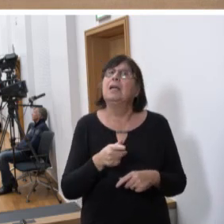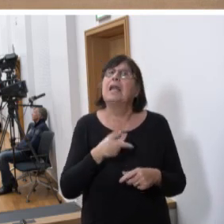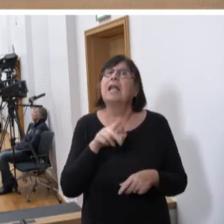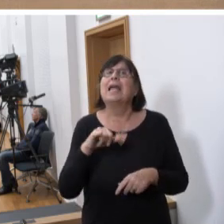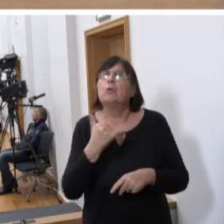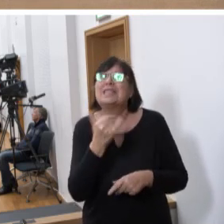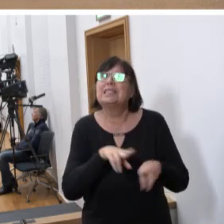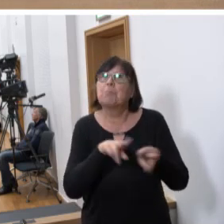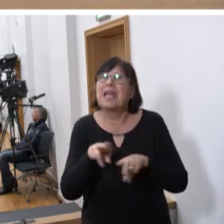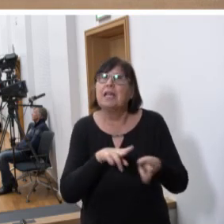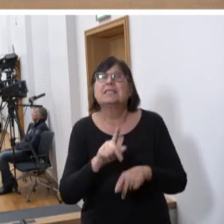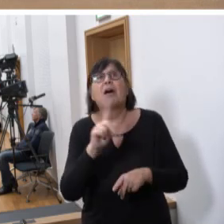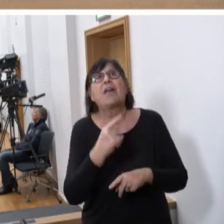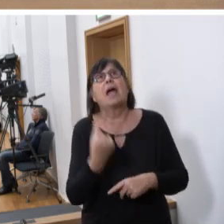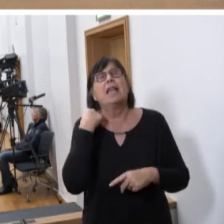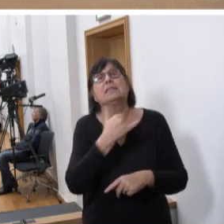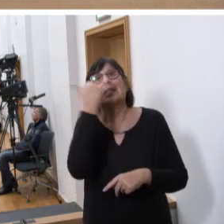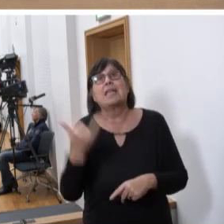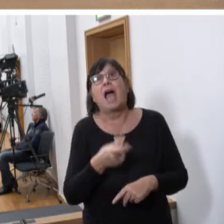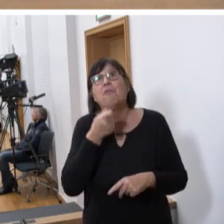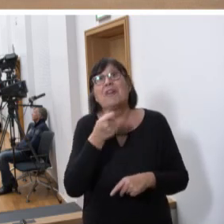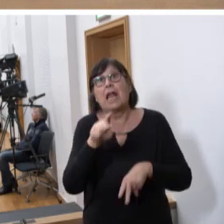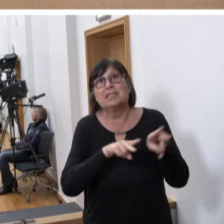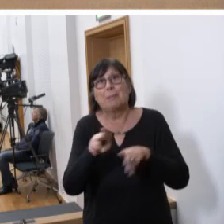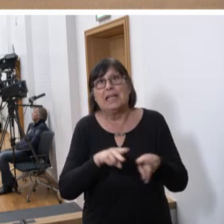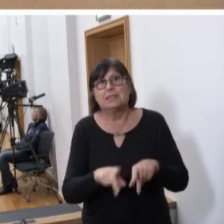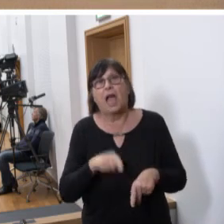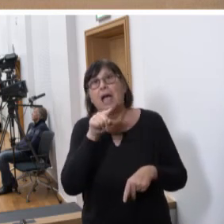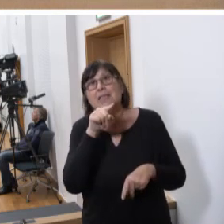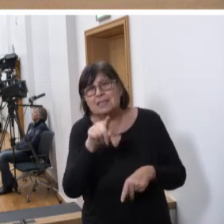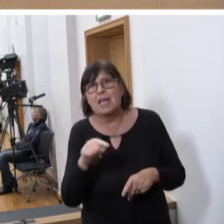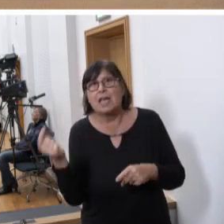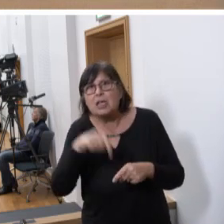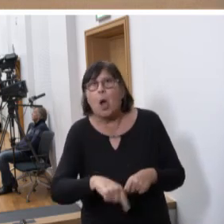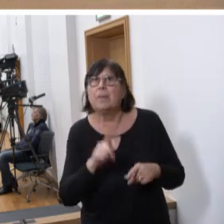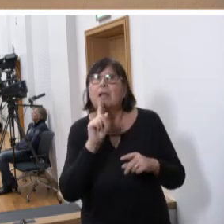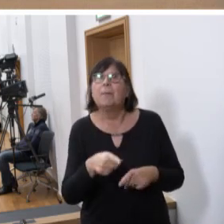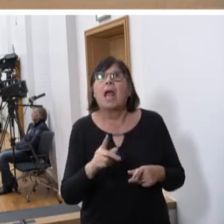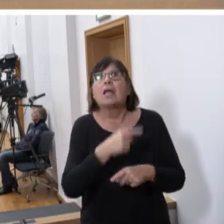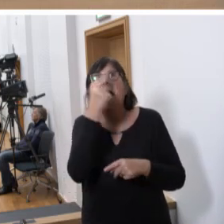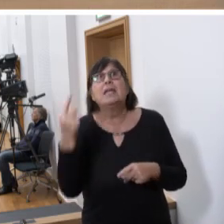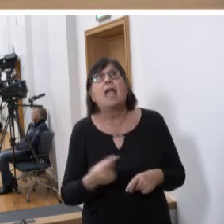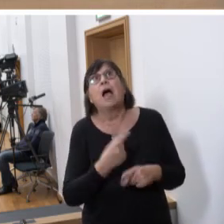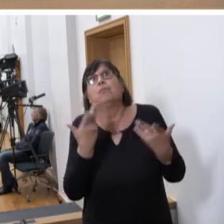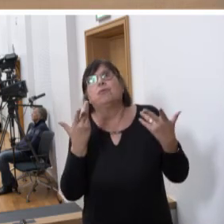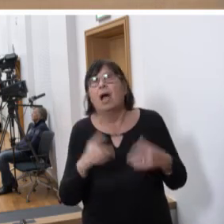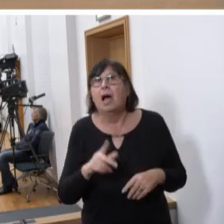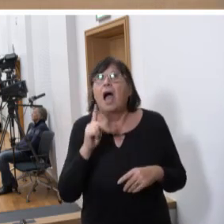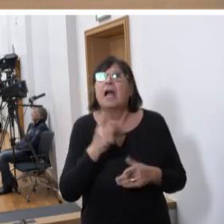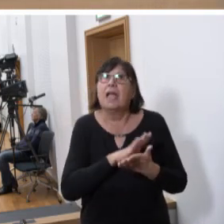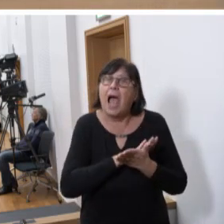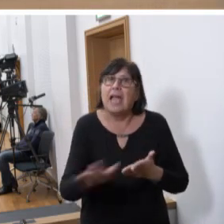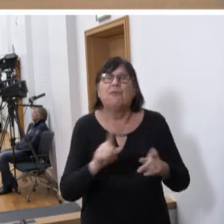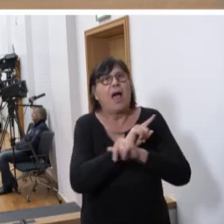Jahren den Finanzminister gestellt? Sie kommen um die Ecke mit einer Janusköpfigkeit, die einfach